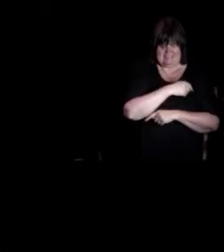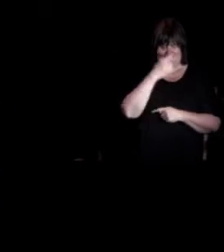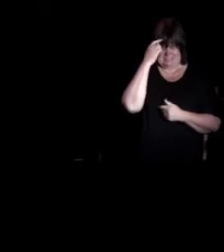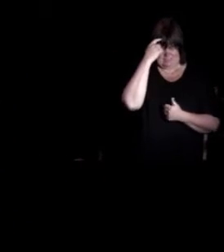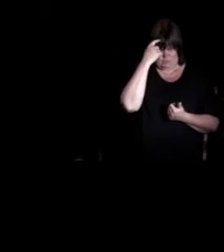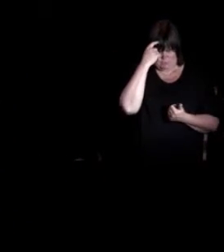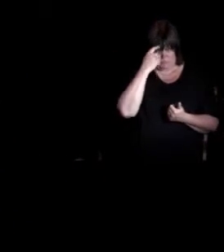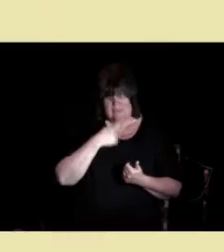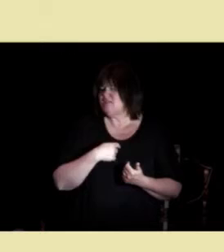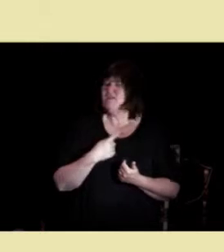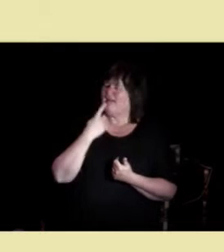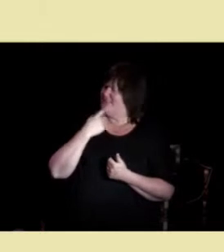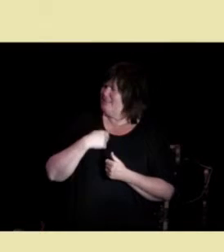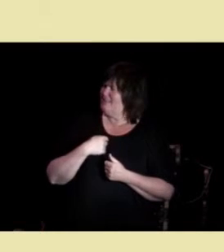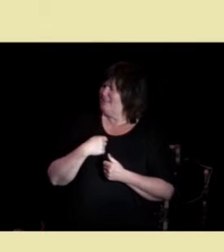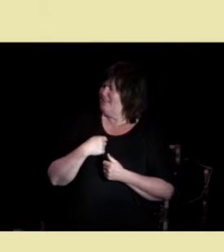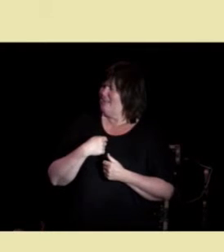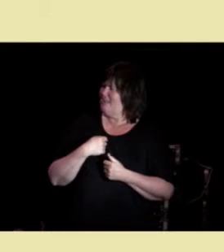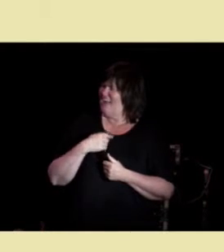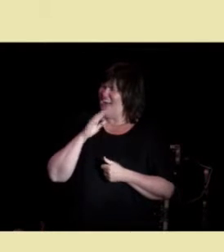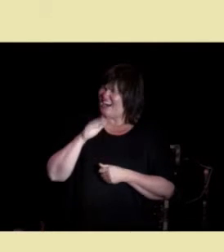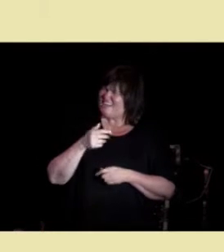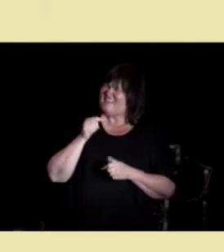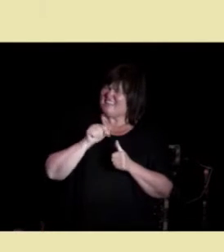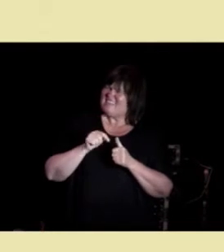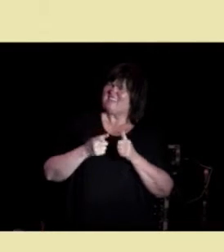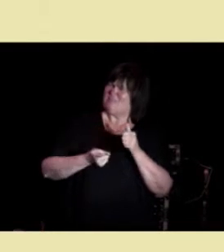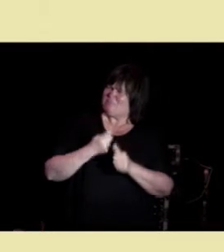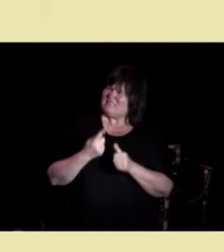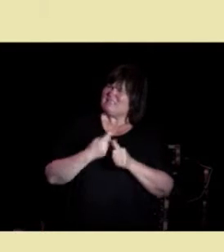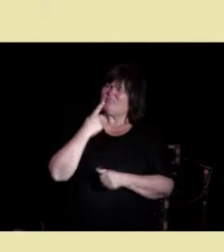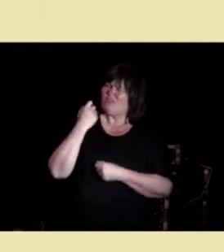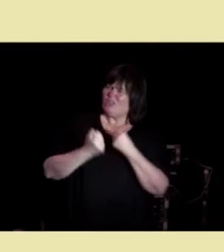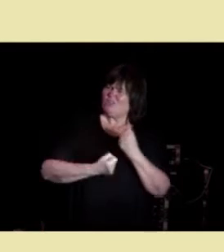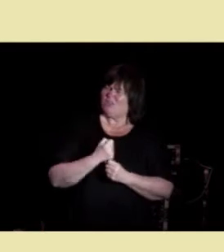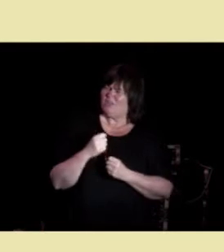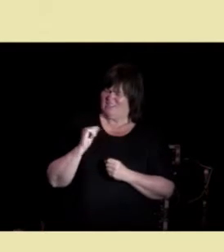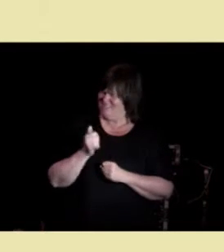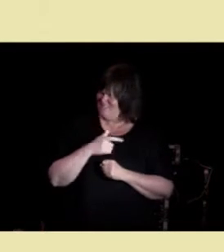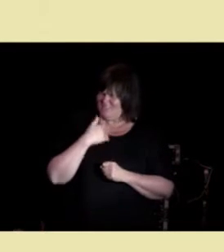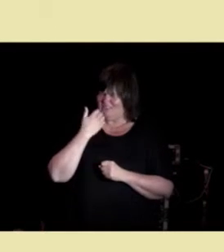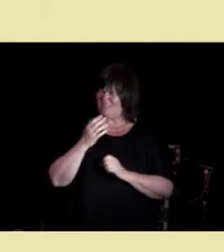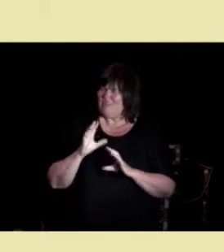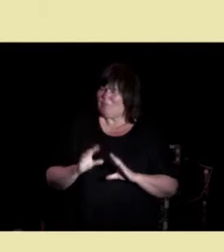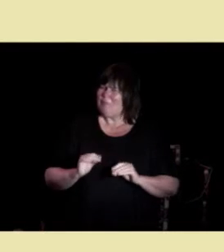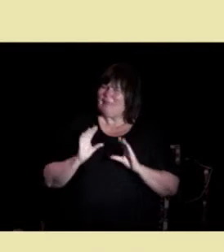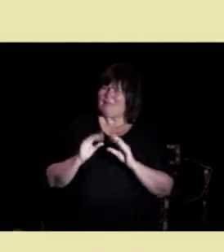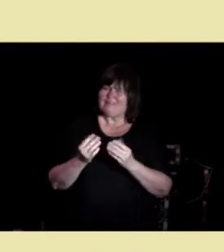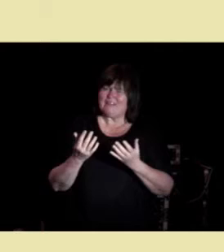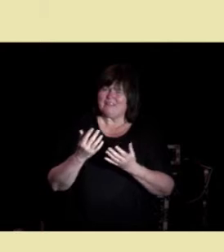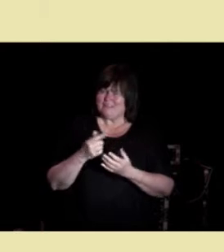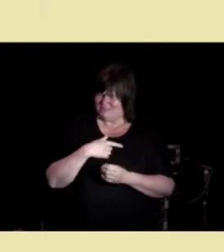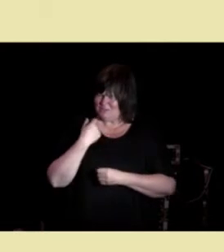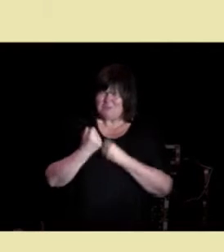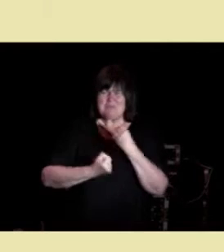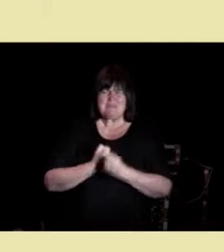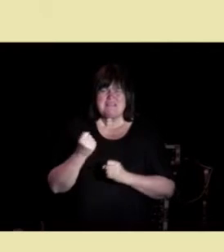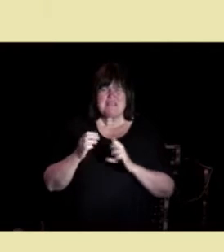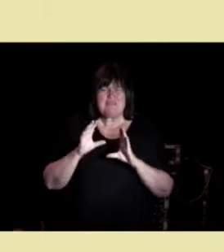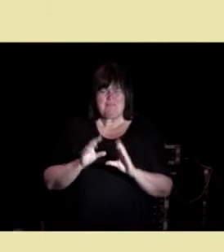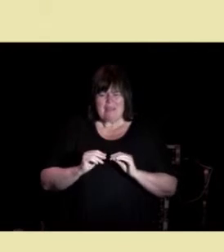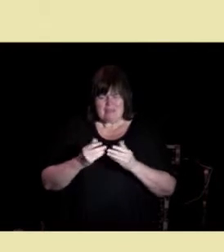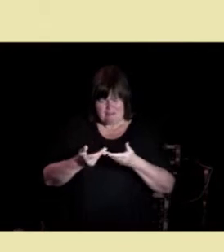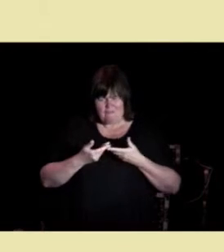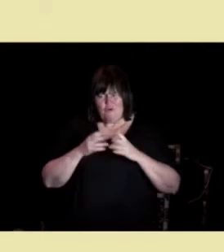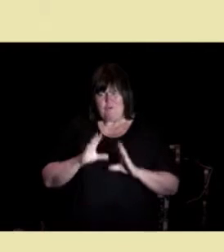«Er dette det beste vi kan? Skal vi ikke være bedre? Skal vi ikke prestere bedre, få bedre